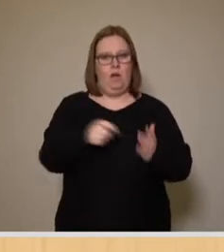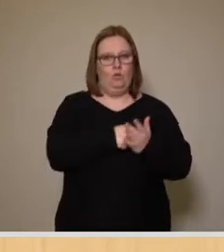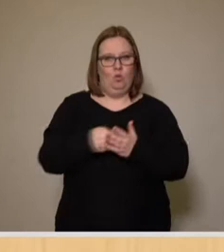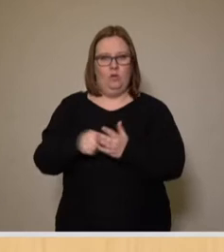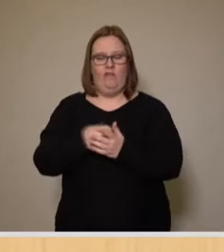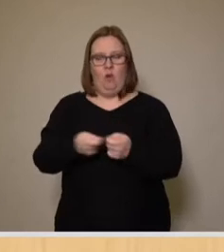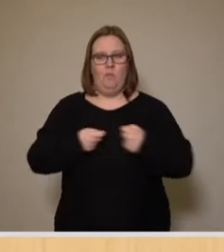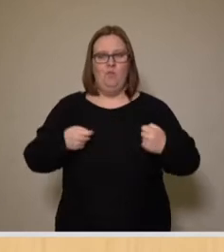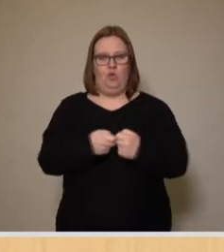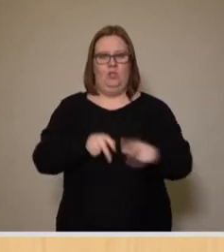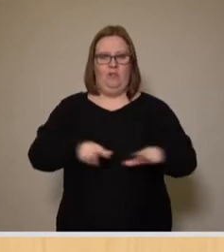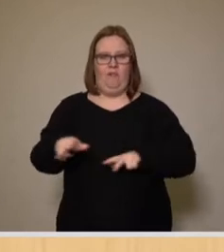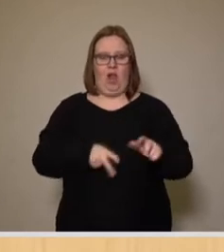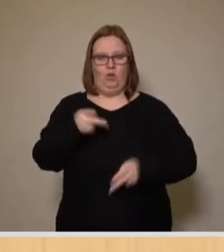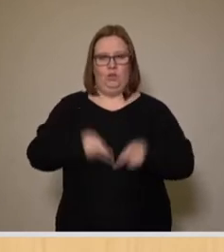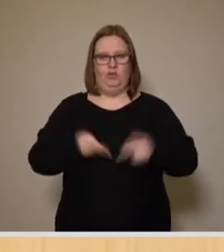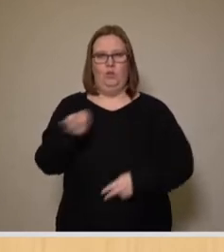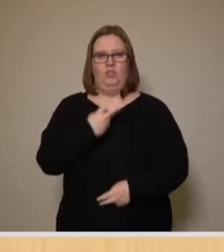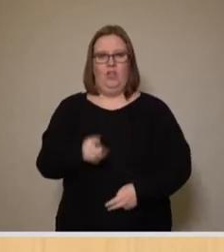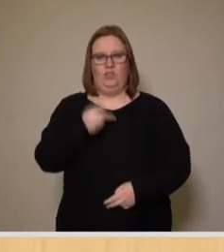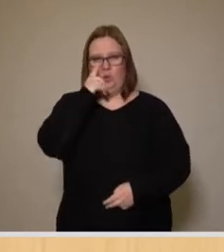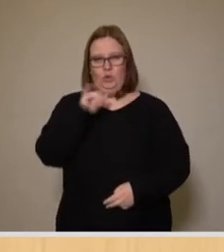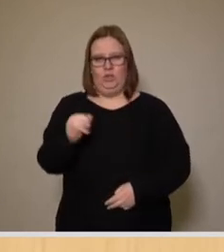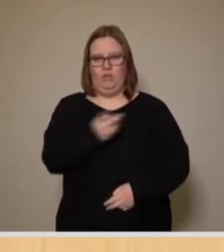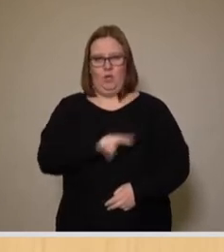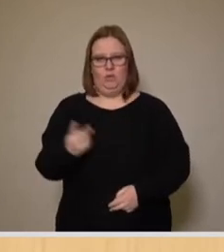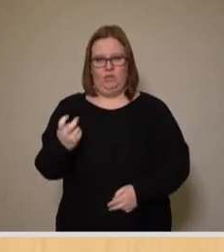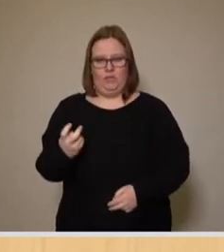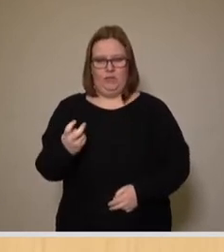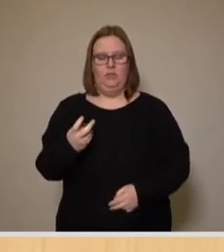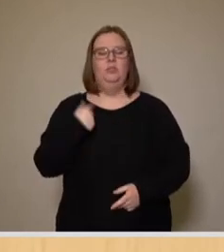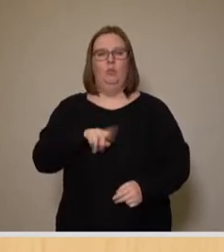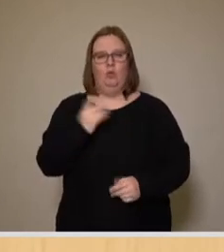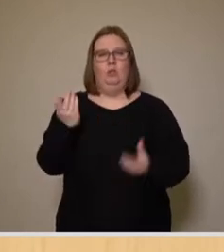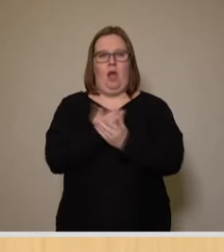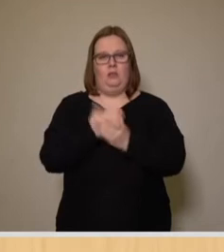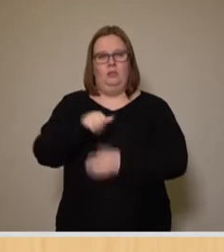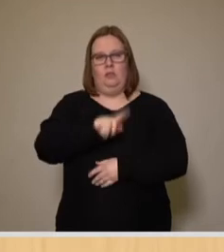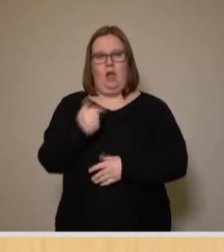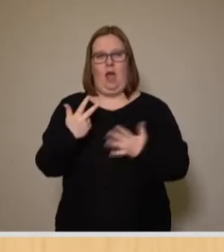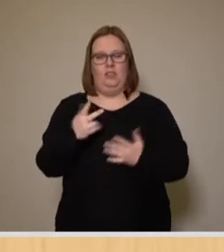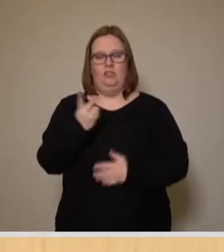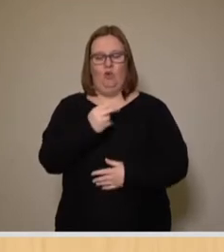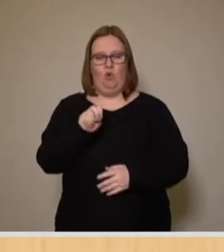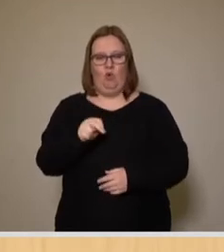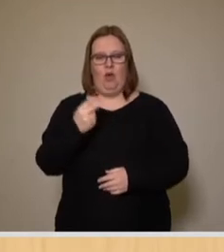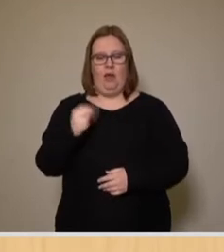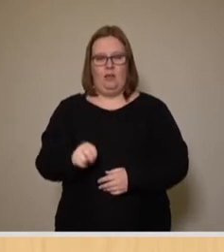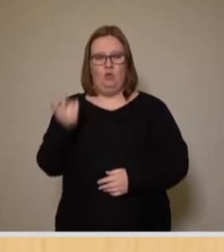Bundesverwaltungsgerichts vom 22. Juni 2020 Aktenzeichen 8 CN 1 aus 19